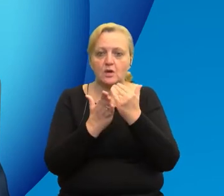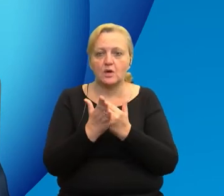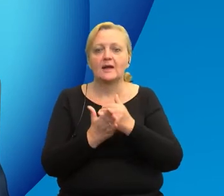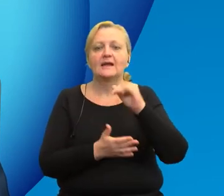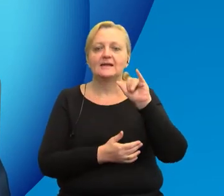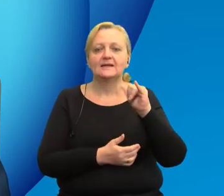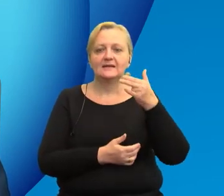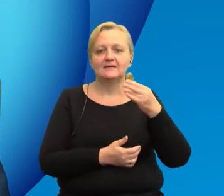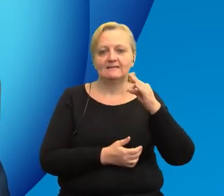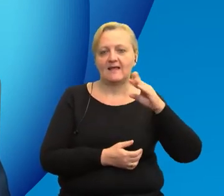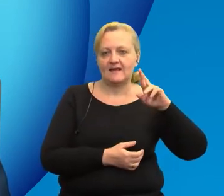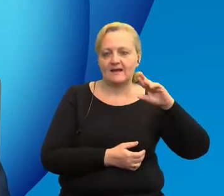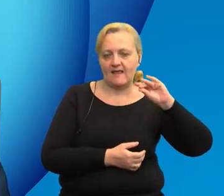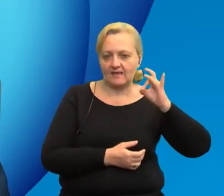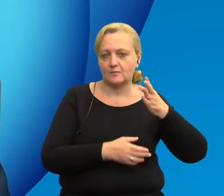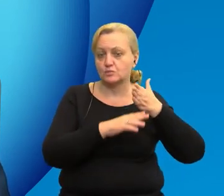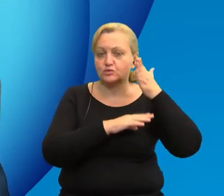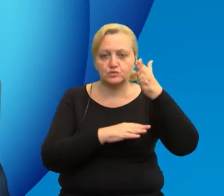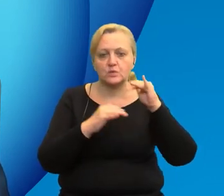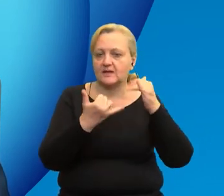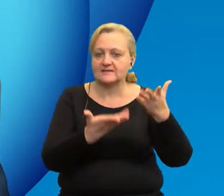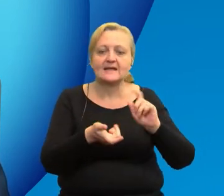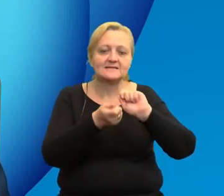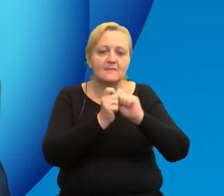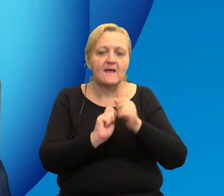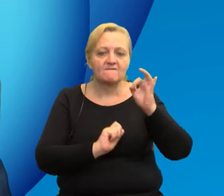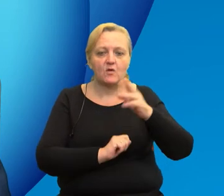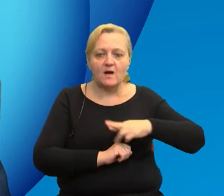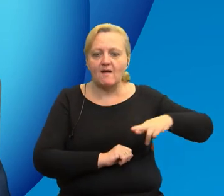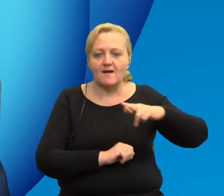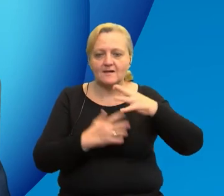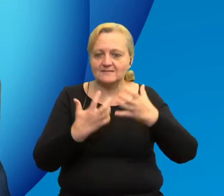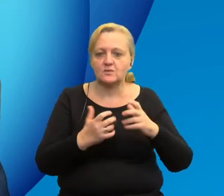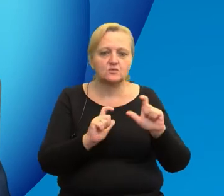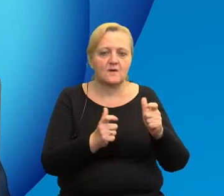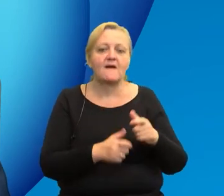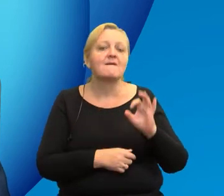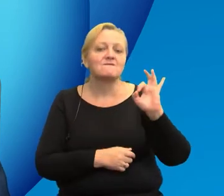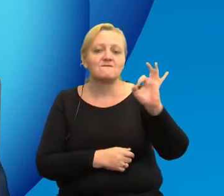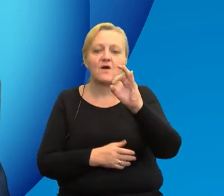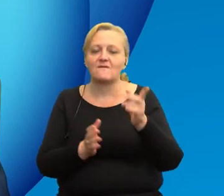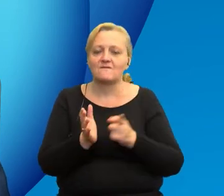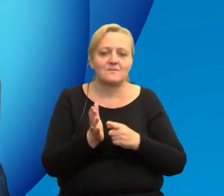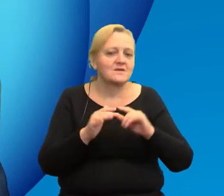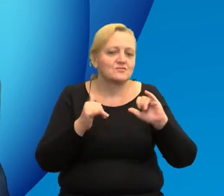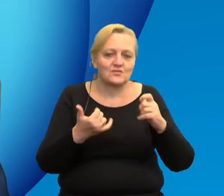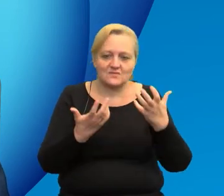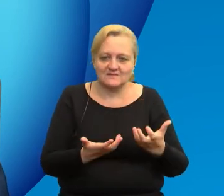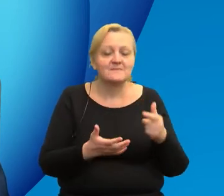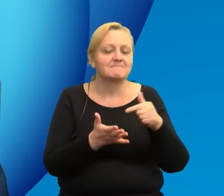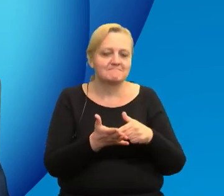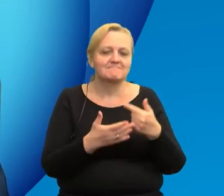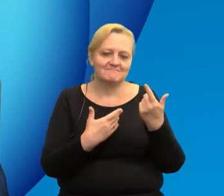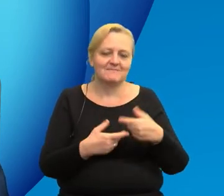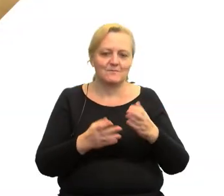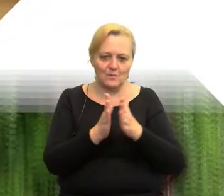Interreg w przyszłości, jakie zmiany chcieliby wprowadzić w swoich regionach. Posłuchajmy, jakie mają oczekiwania, poproszę o emisję materiału.